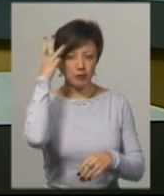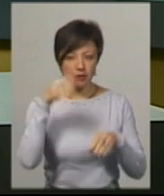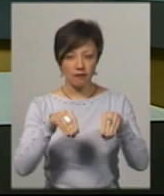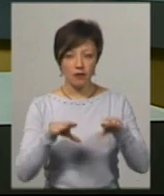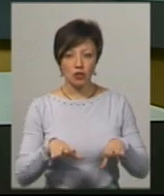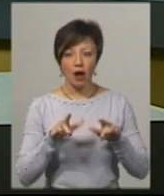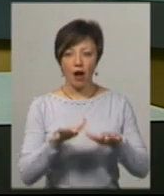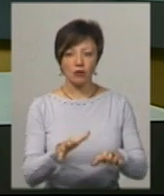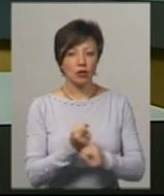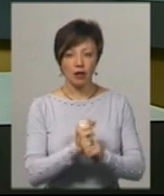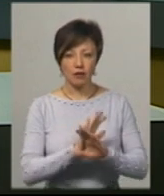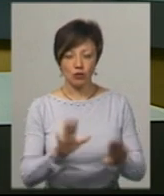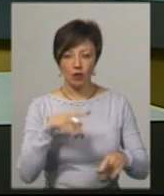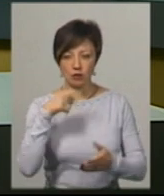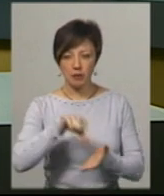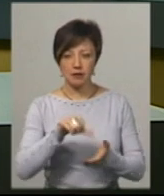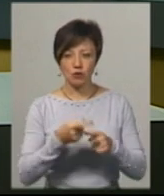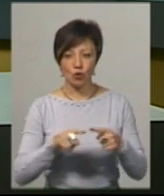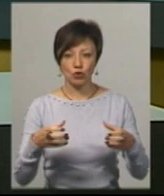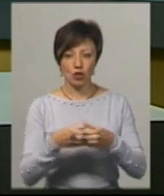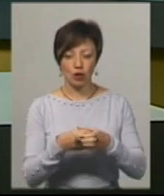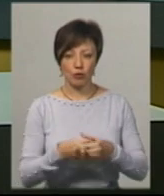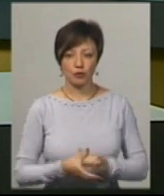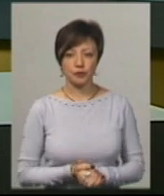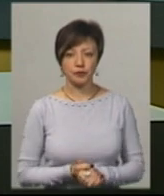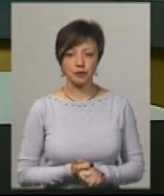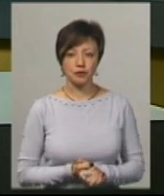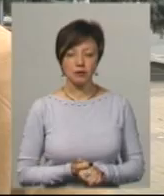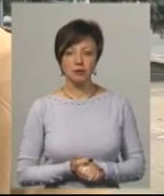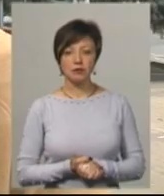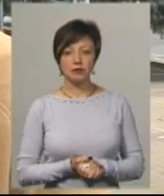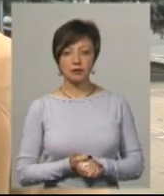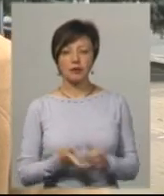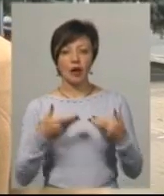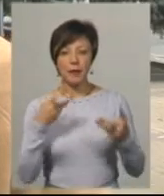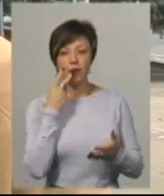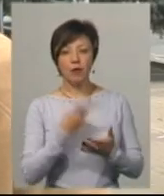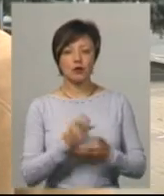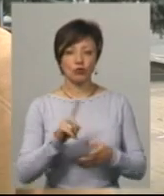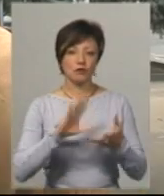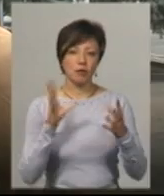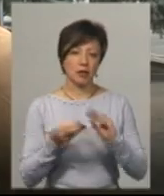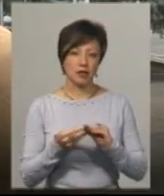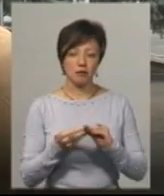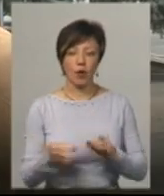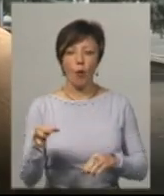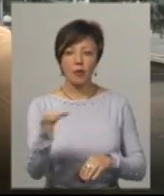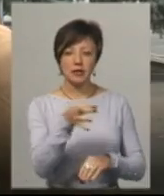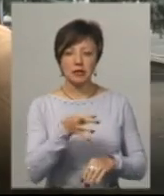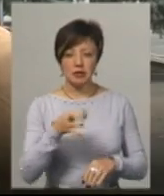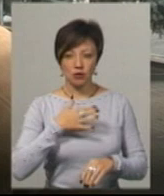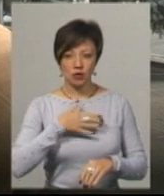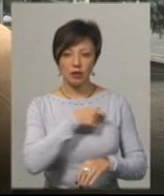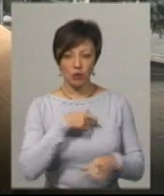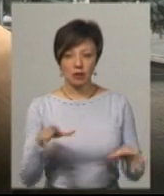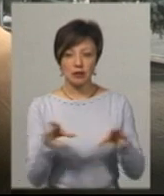вирішили акцію не влаштовувати, каже представник цього штабу Єгор Денісов. Ми побачили, що, в принципі, обласні депутати з